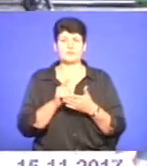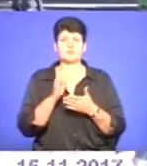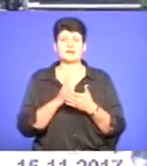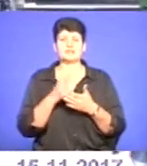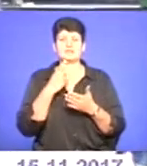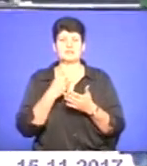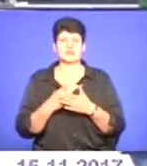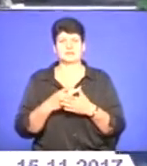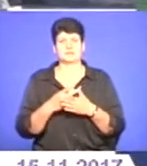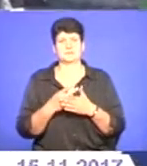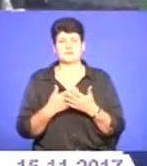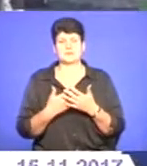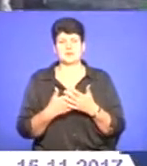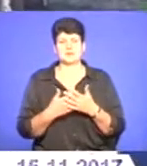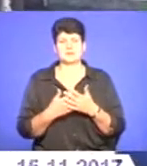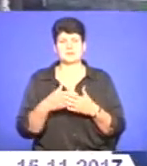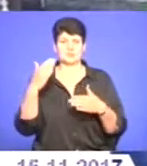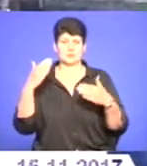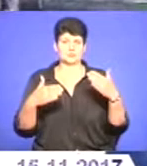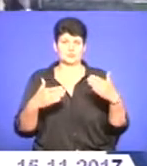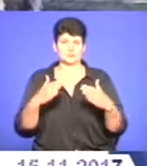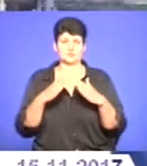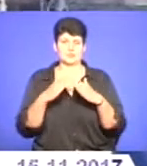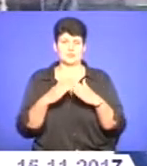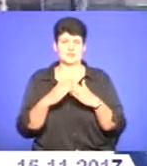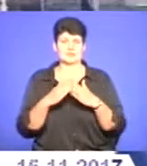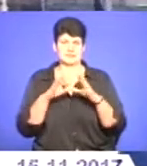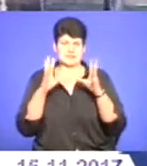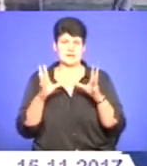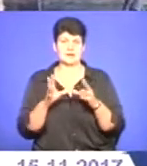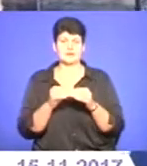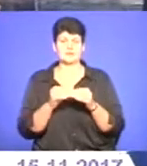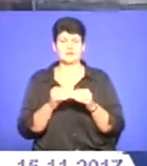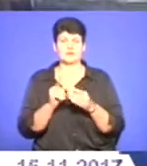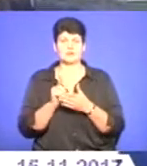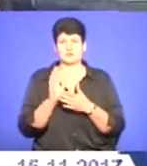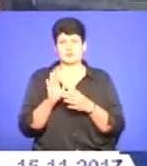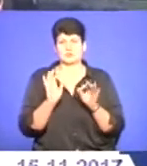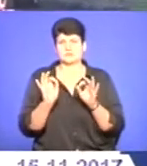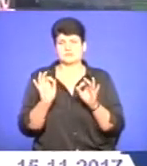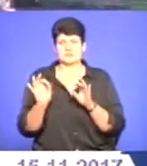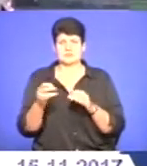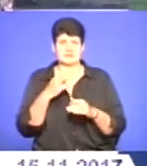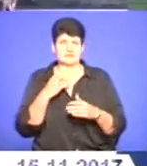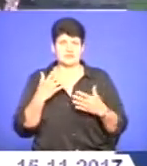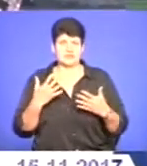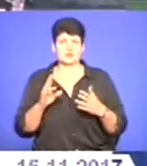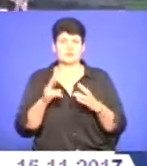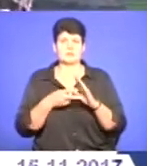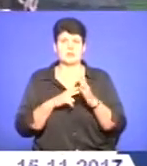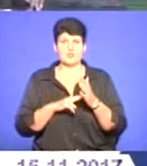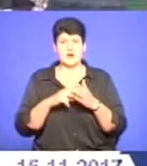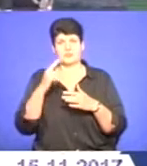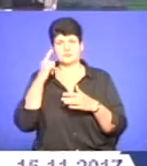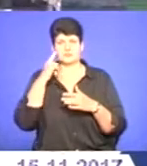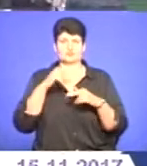якийсь, будемо казати, фасади, будинок і загальна архітектура. Повинна бути якась гармонія, якийсь вигляд. Хтось планував, будував.